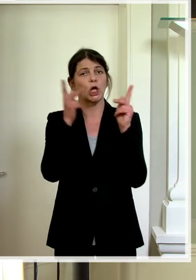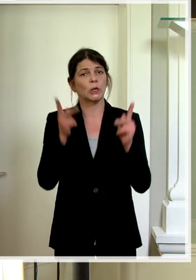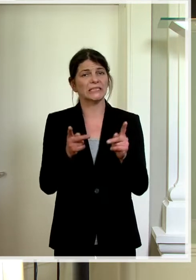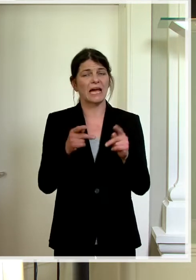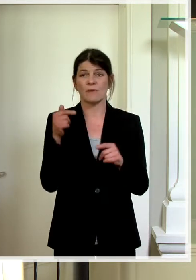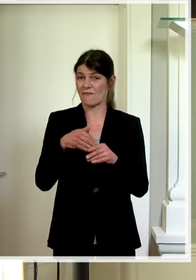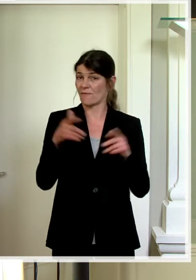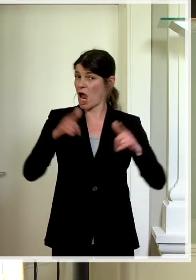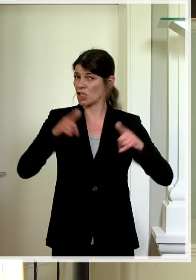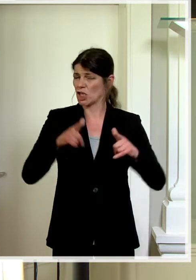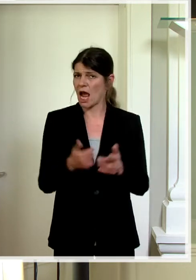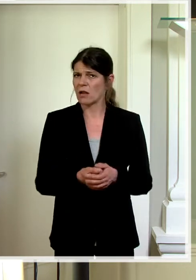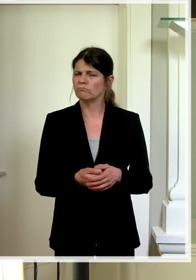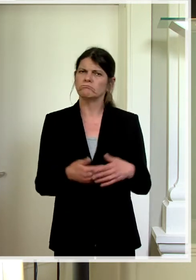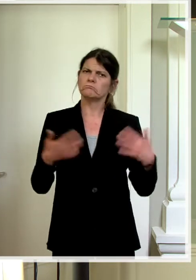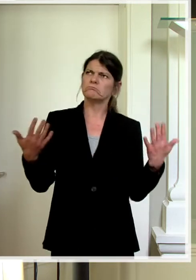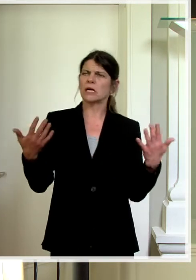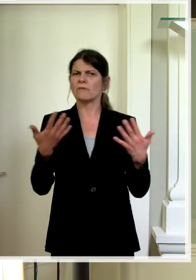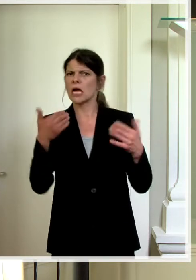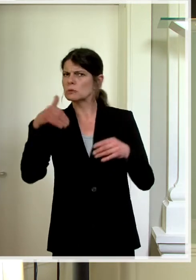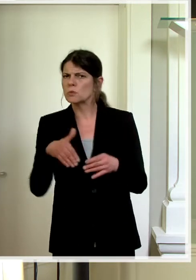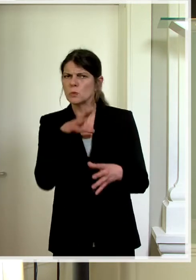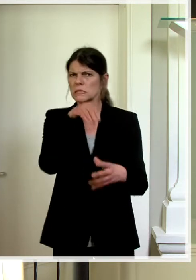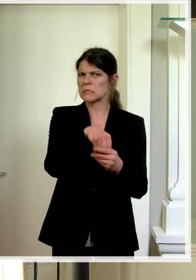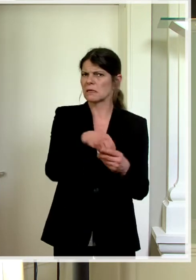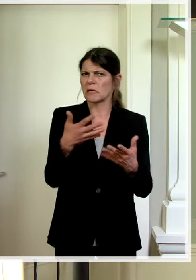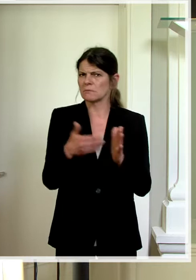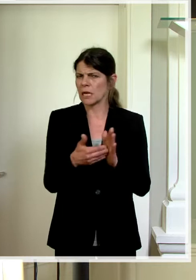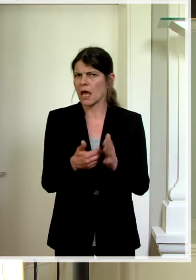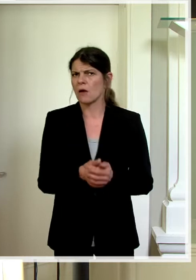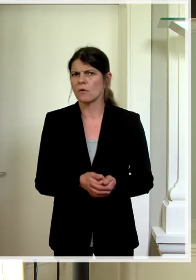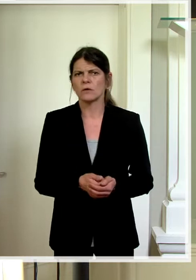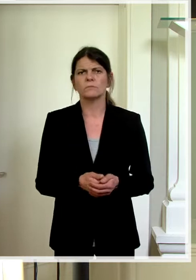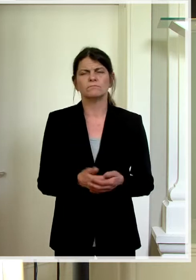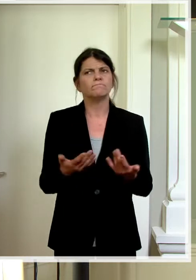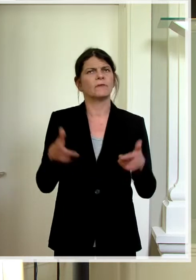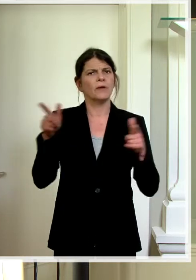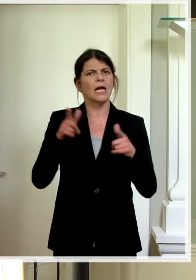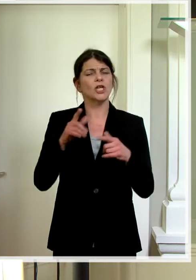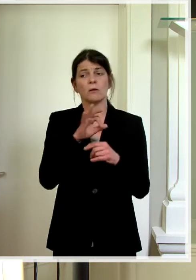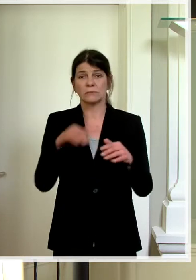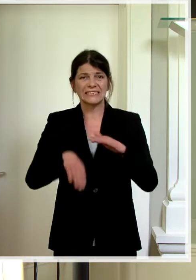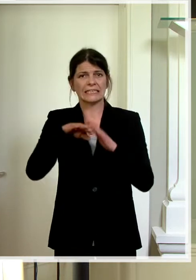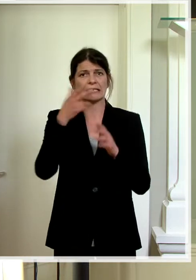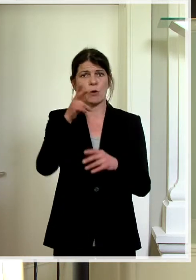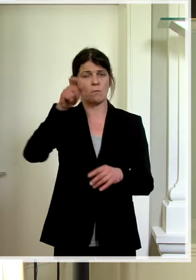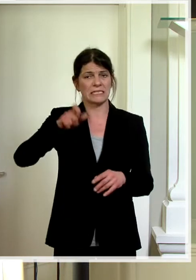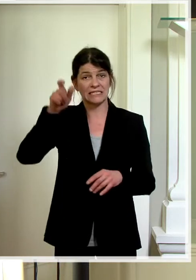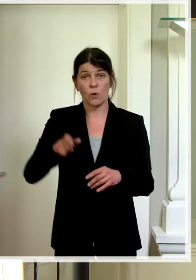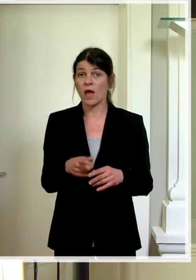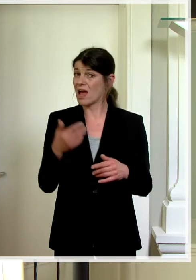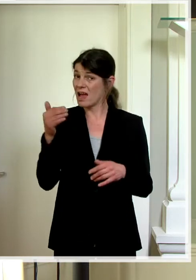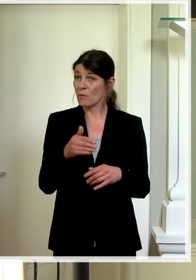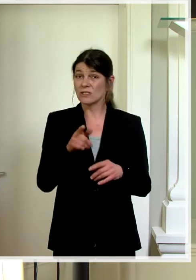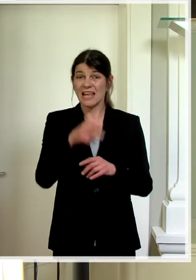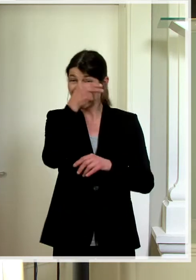der Veranstalter. Was müssen diese berücksichtigen? Also bei den Veranstaltungen mit bis zu 300 Personen müssen